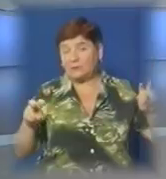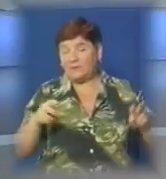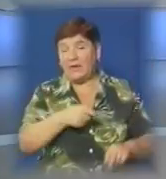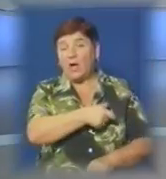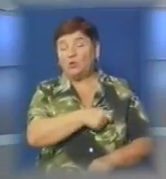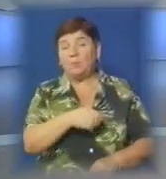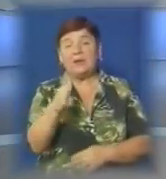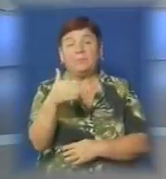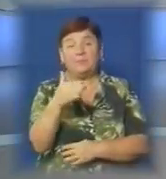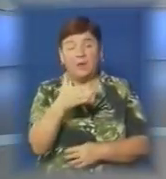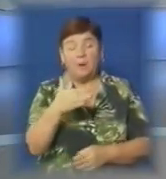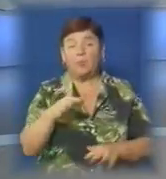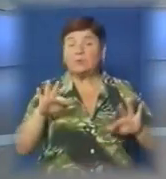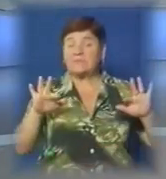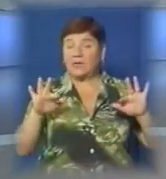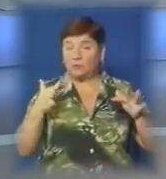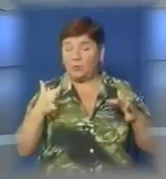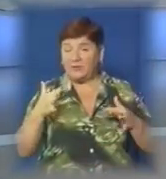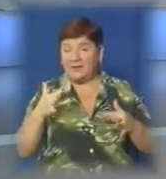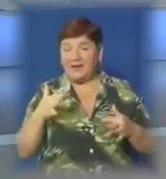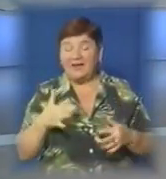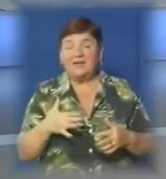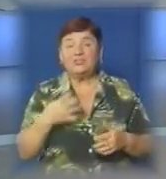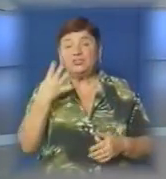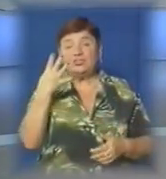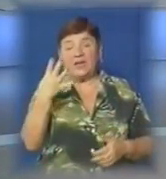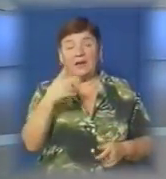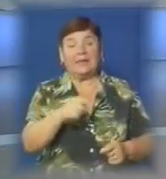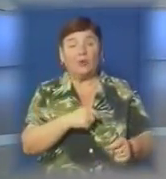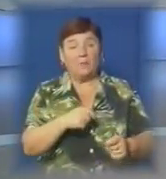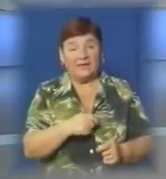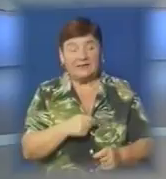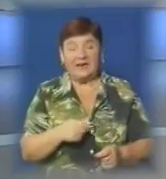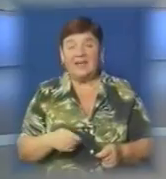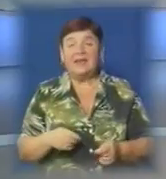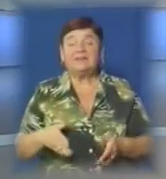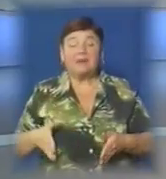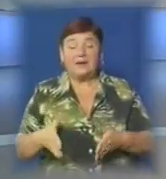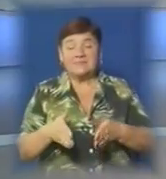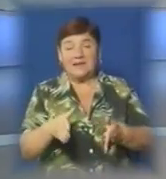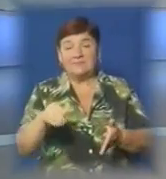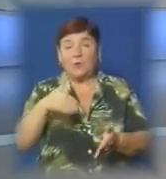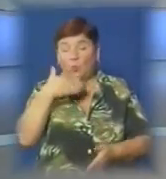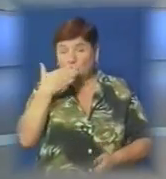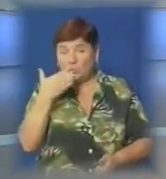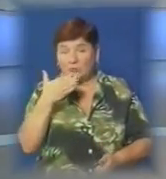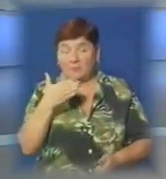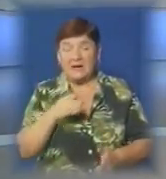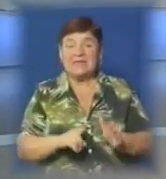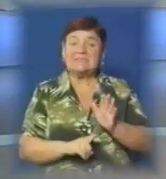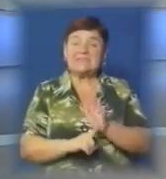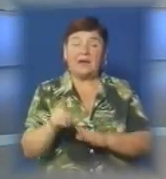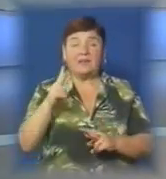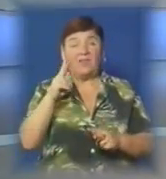прапорець на згадку про подію. Основний забіг складає 4 кілометри, траса для учасників прокладена Ужгородом. Старт і